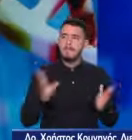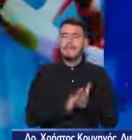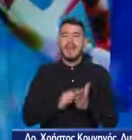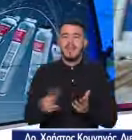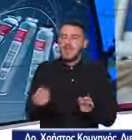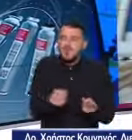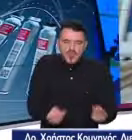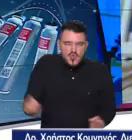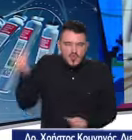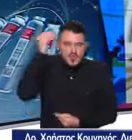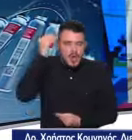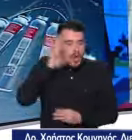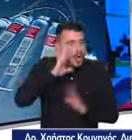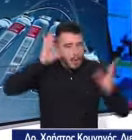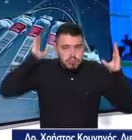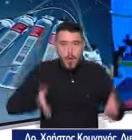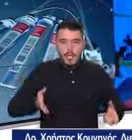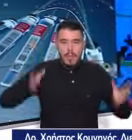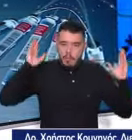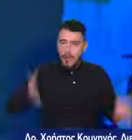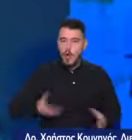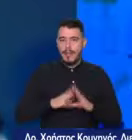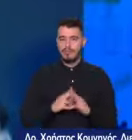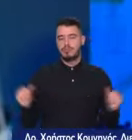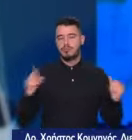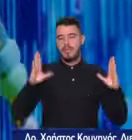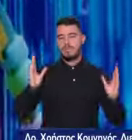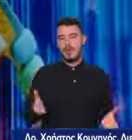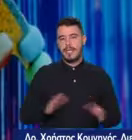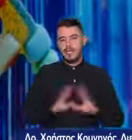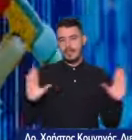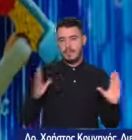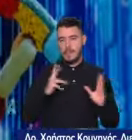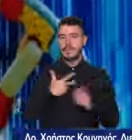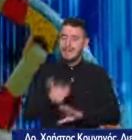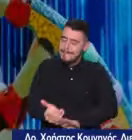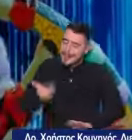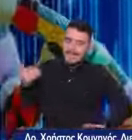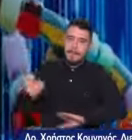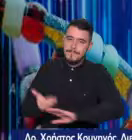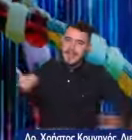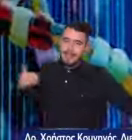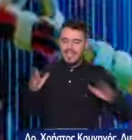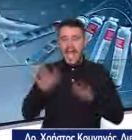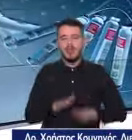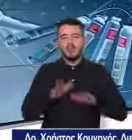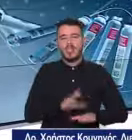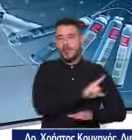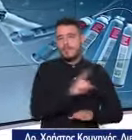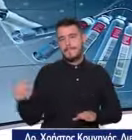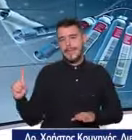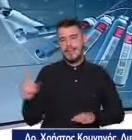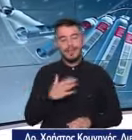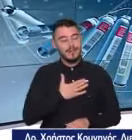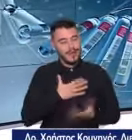στάδιο είναι πριν παρέμβει ο γιατρός. Πριν γίνει το χειρουργείο. Όχι μετά. Άρα φύγετε από αυτό το φόβο. Σας ευχαριστούμε πάρα πολύ.